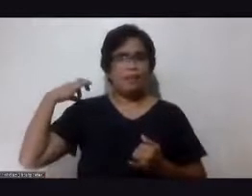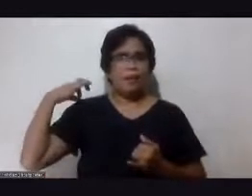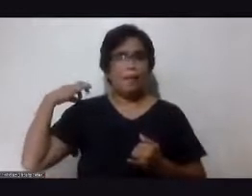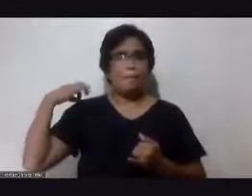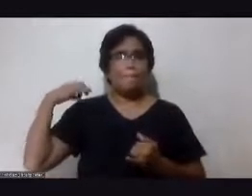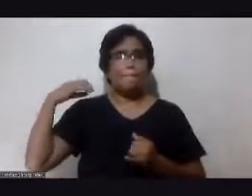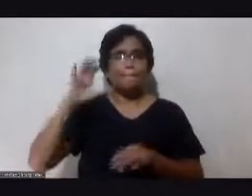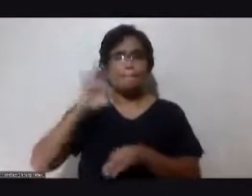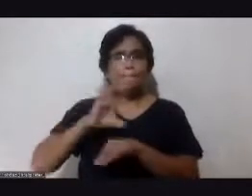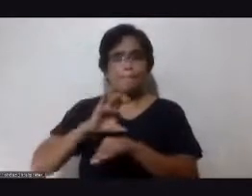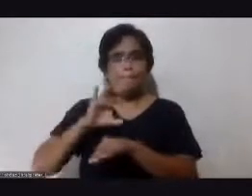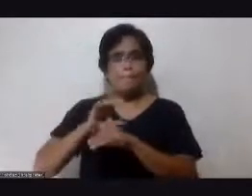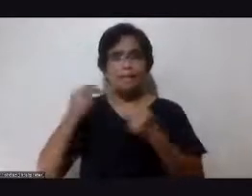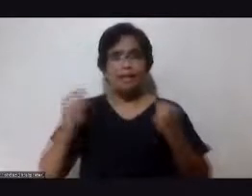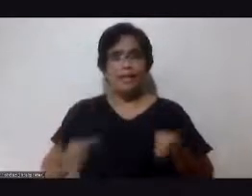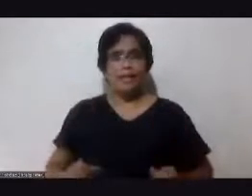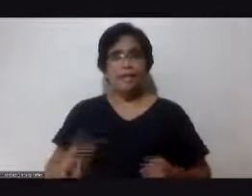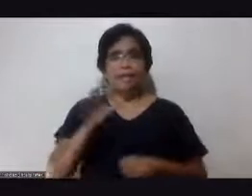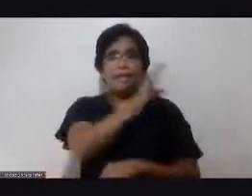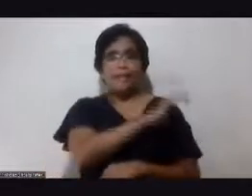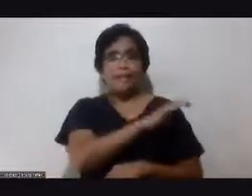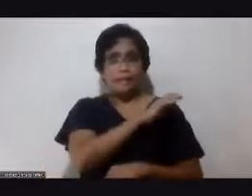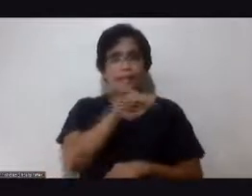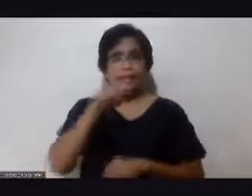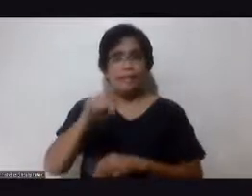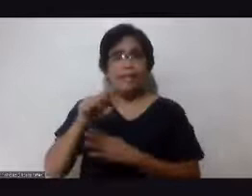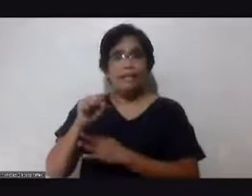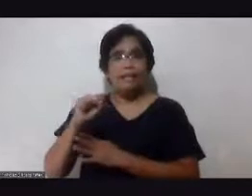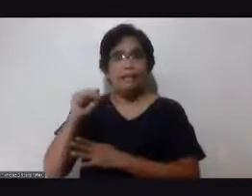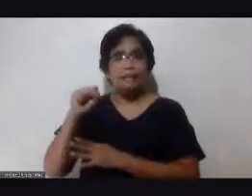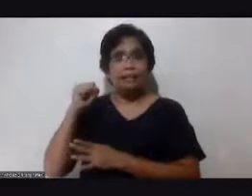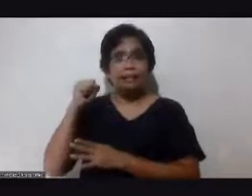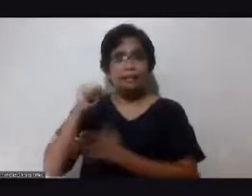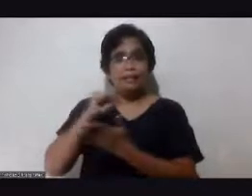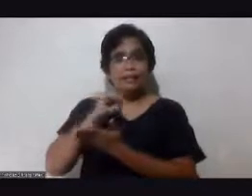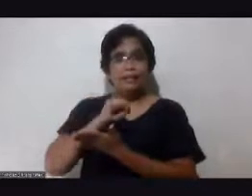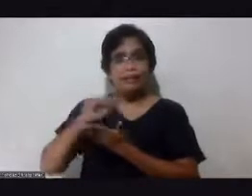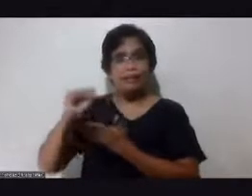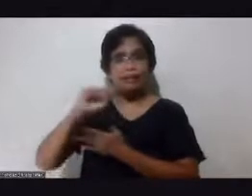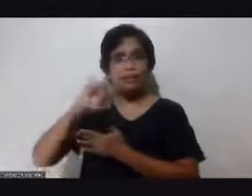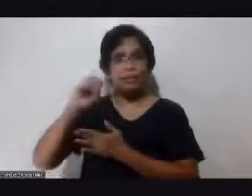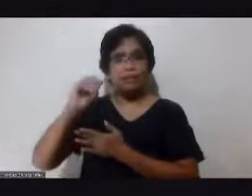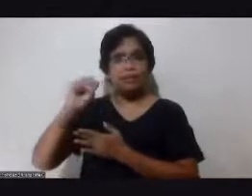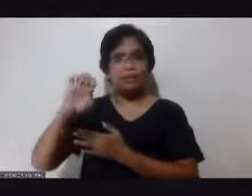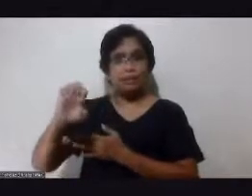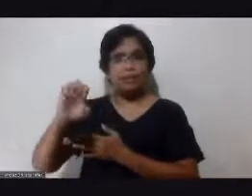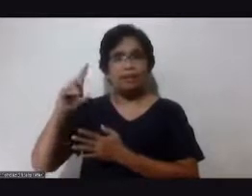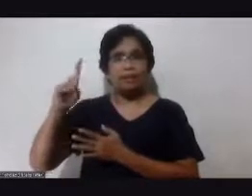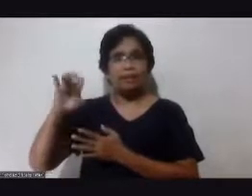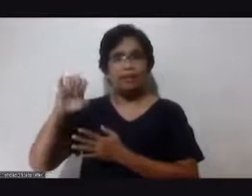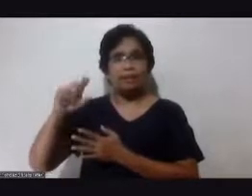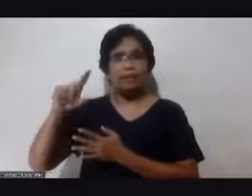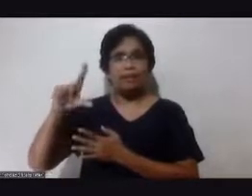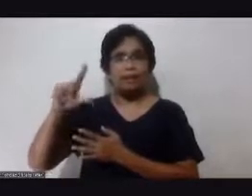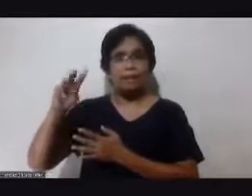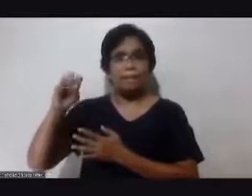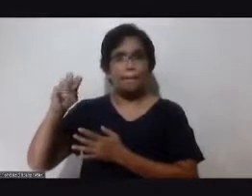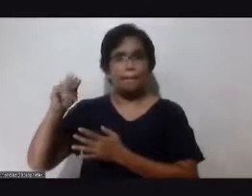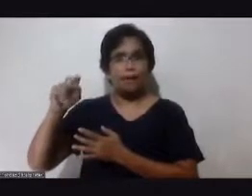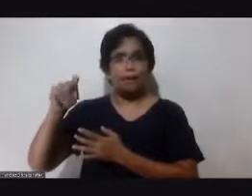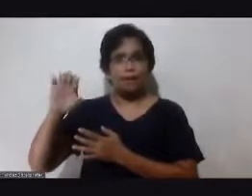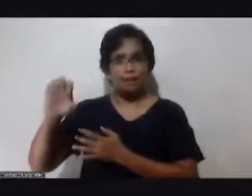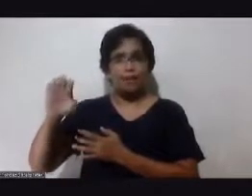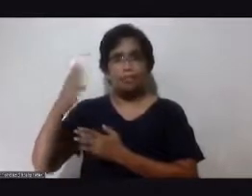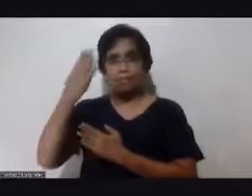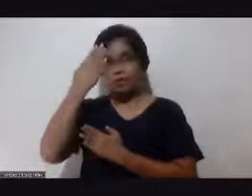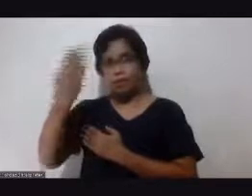sa city of San Jose del Monte Bulacan napaka progresibong lugar dyan ngayon Brother N kasi dyan yung terminus ng